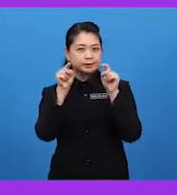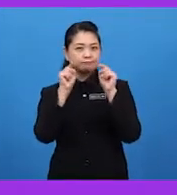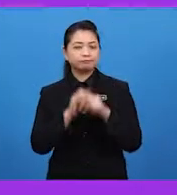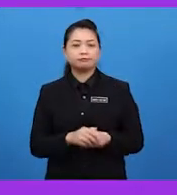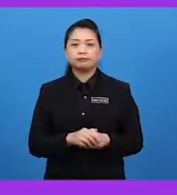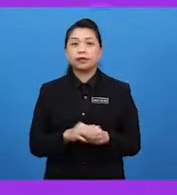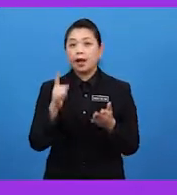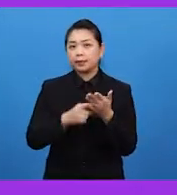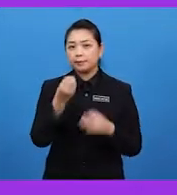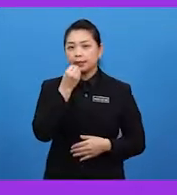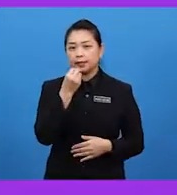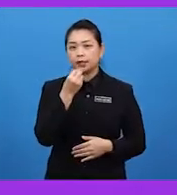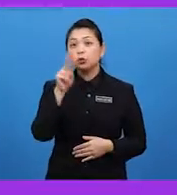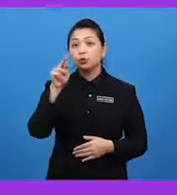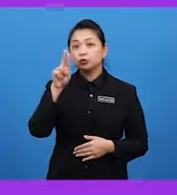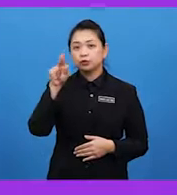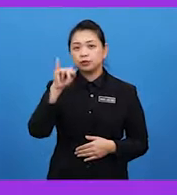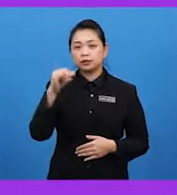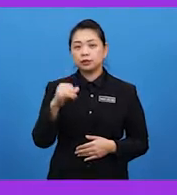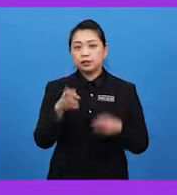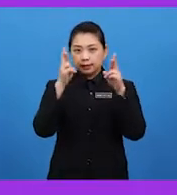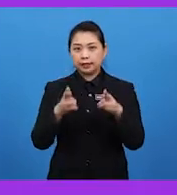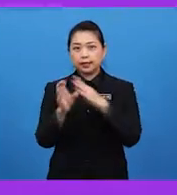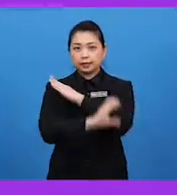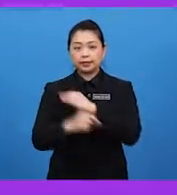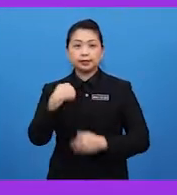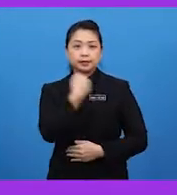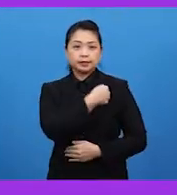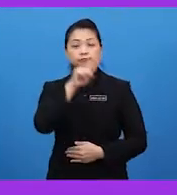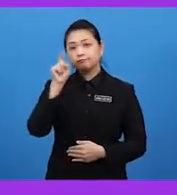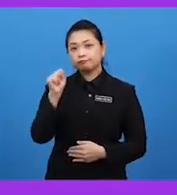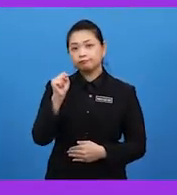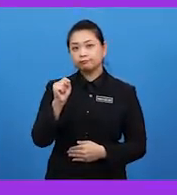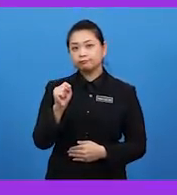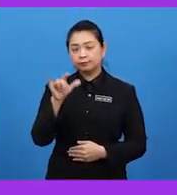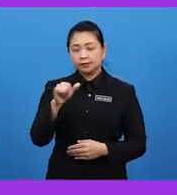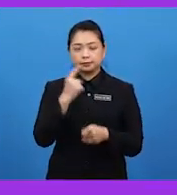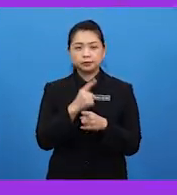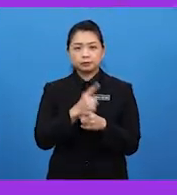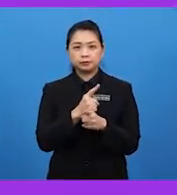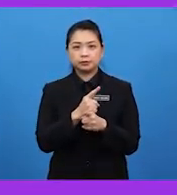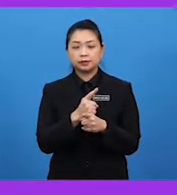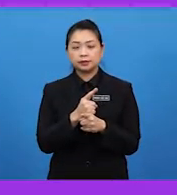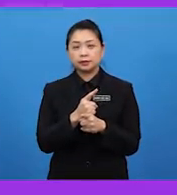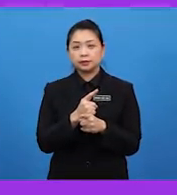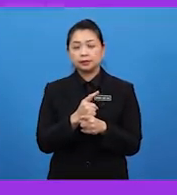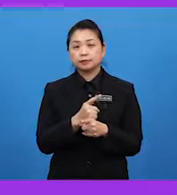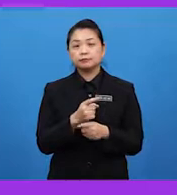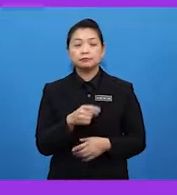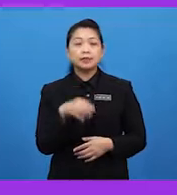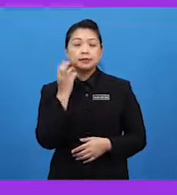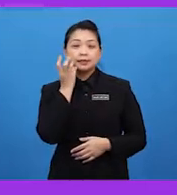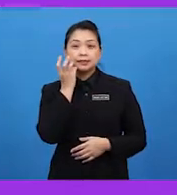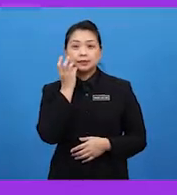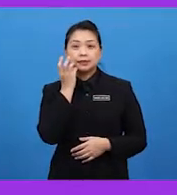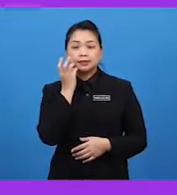Apakah makanan ruji bagi rakyat negara kita? Ya, benar sekali. Nasi. Nasi